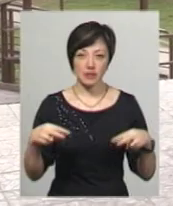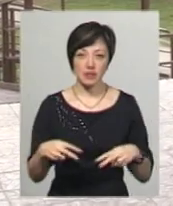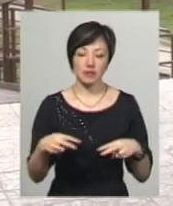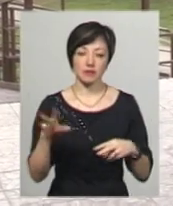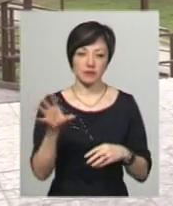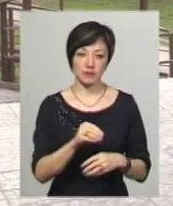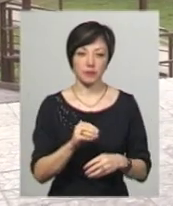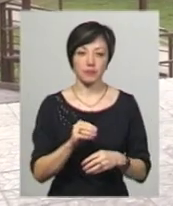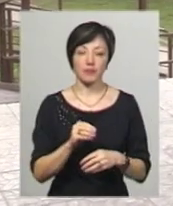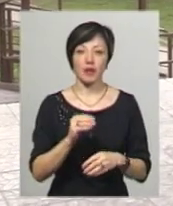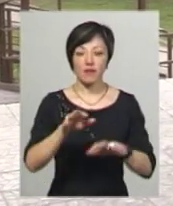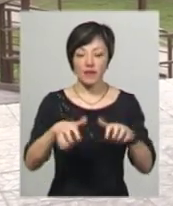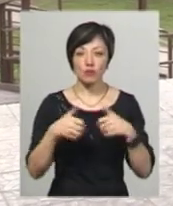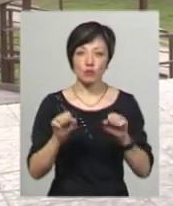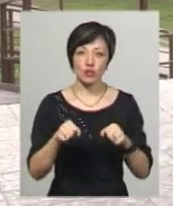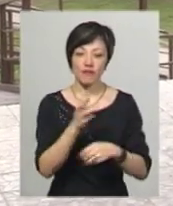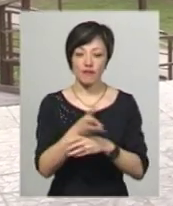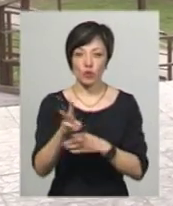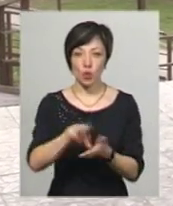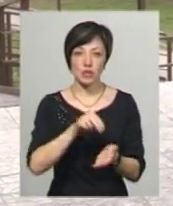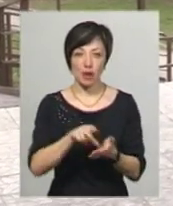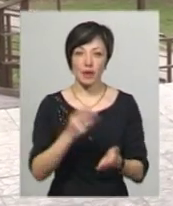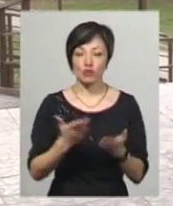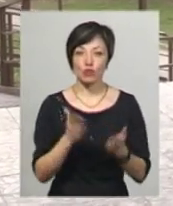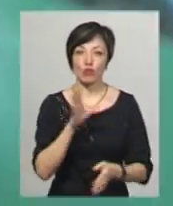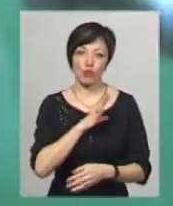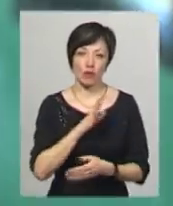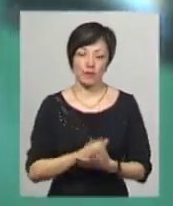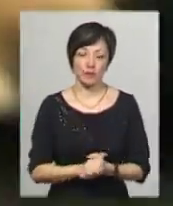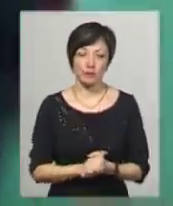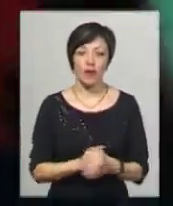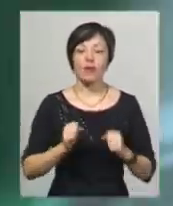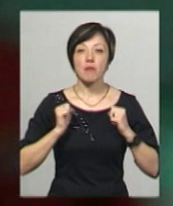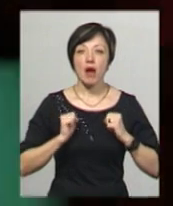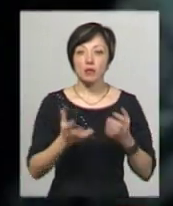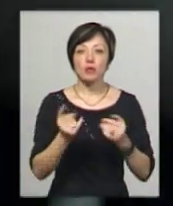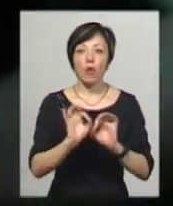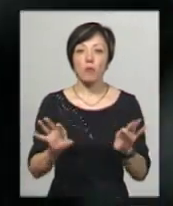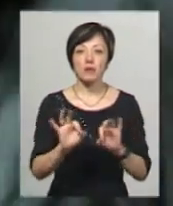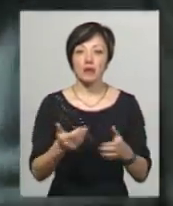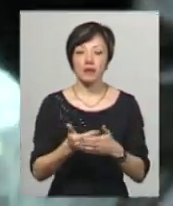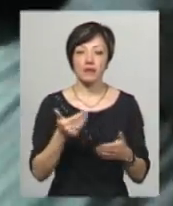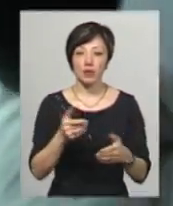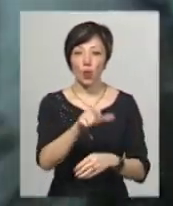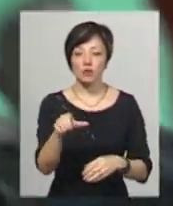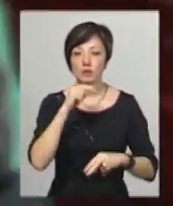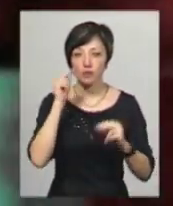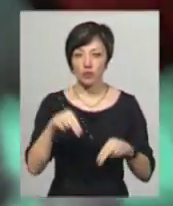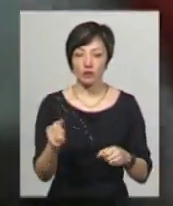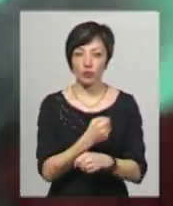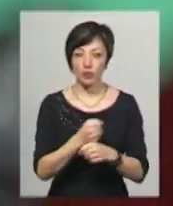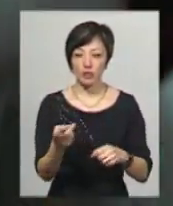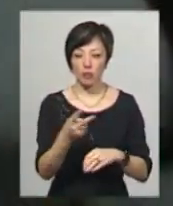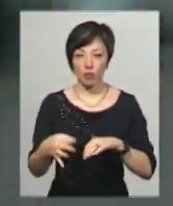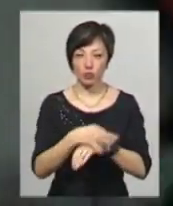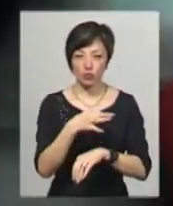очевидці, вилучено можливі відеозаписи, якщо вони були наявні. Ми намагалися отримати коментар від осіб, яких звинувачують у побитті